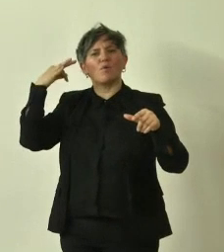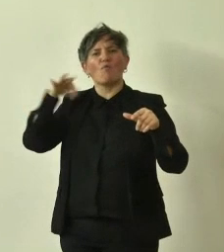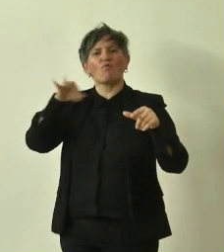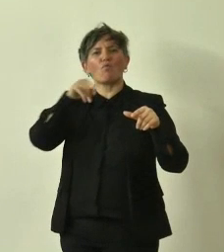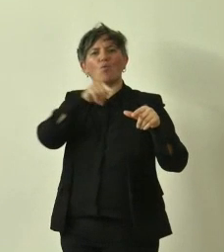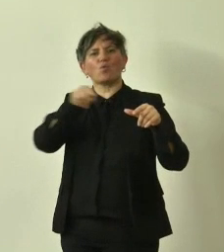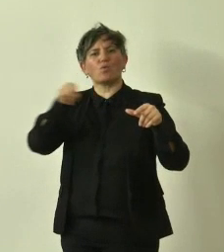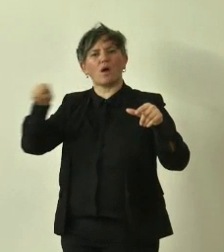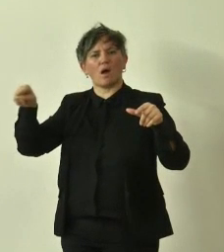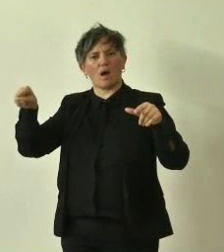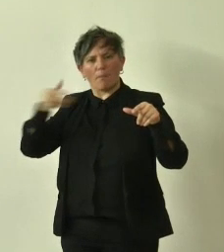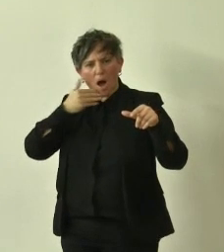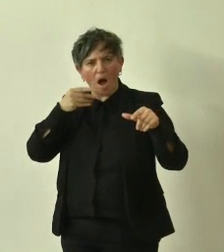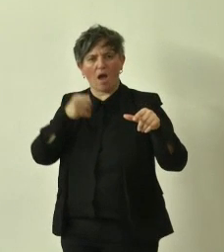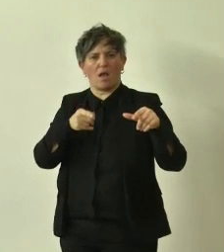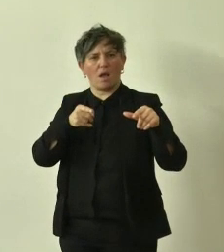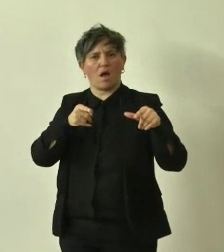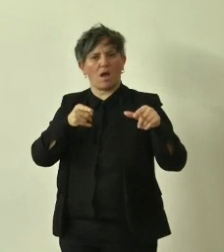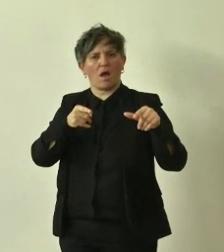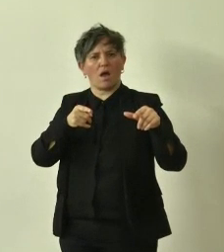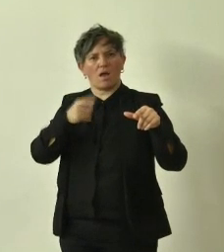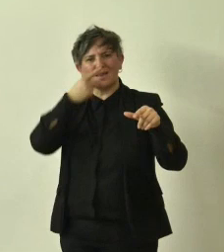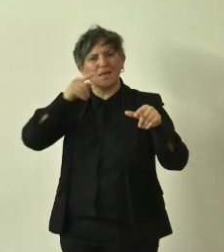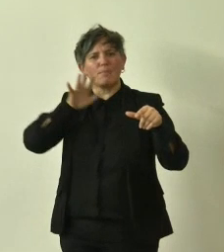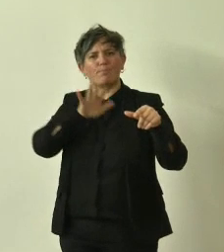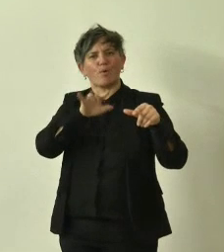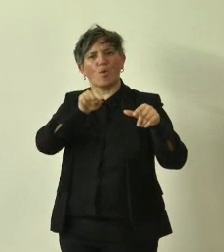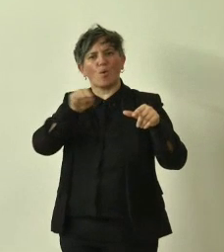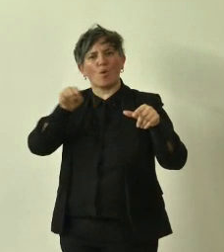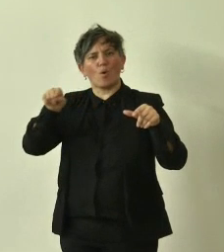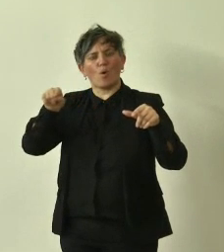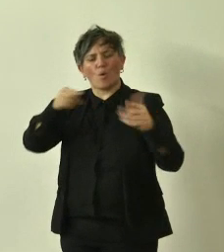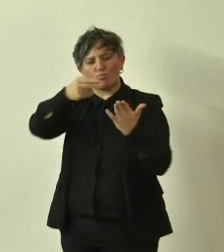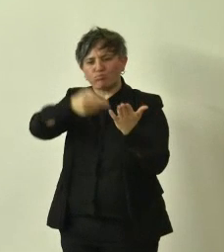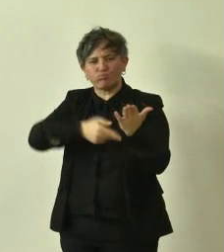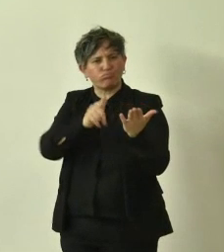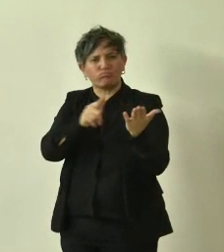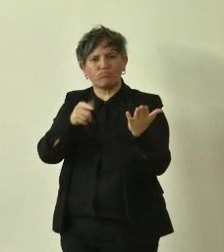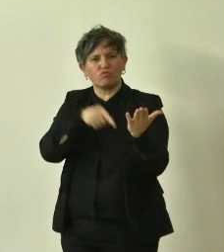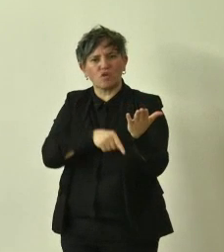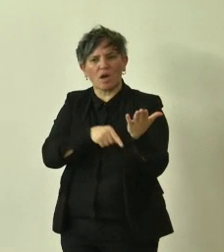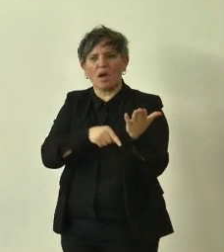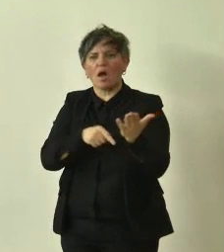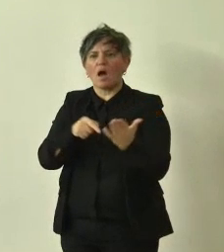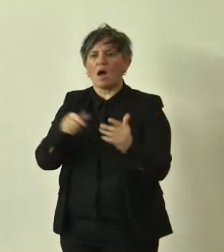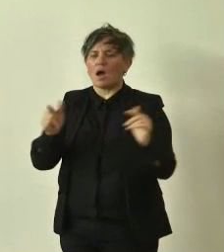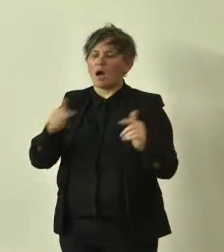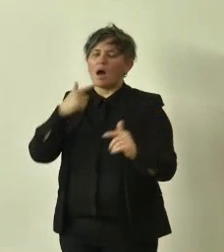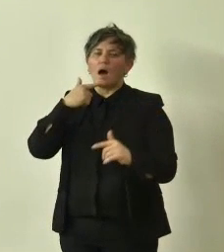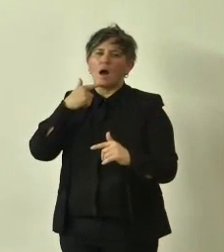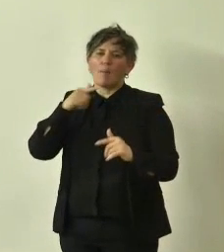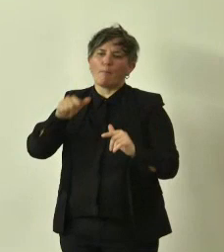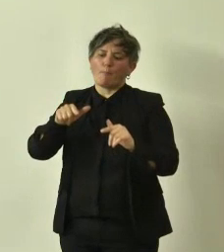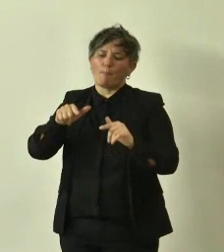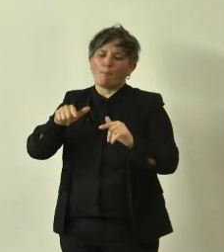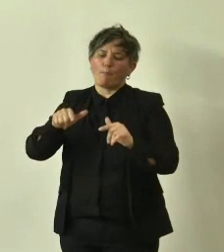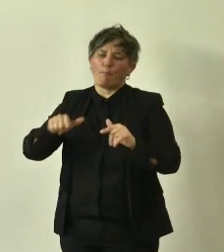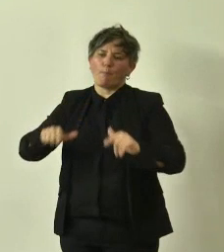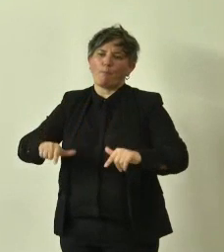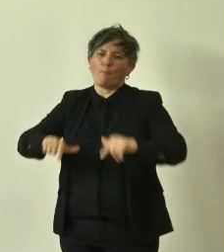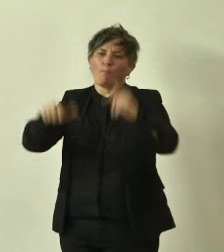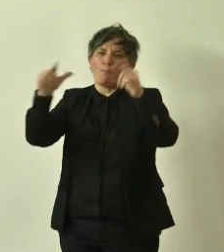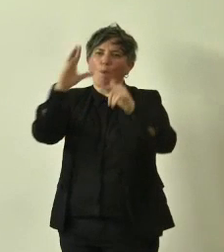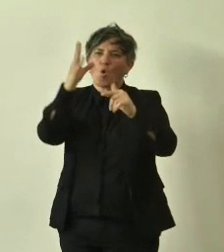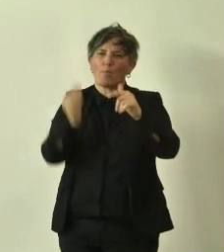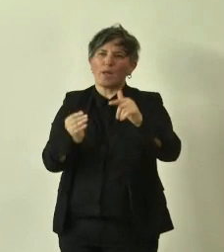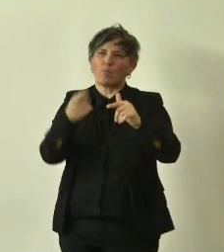praticamente poiché è facile pensare alla monumentalità in senso di dimensioni probabilmente